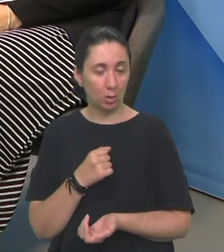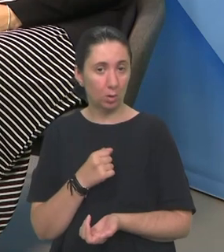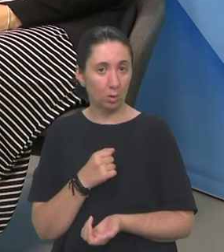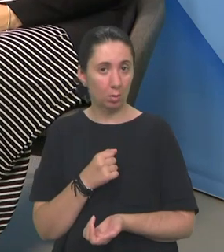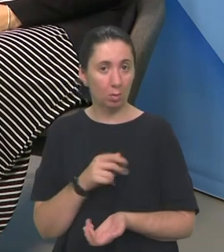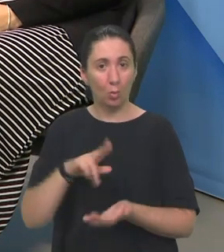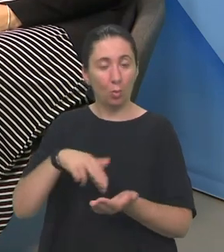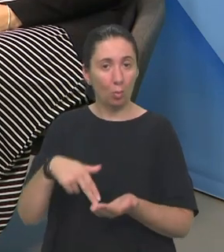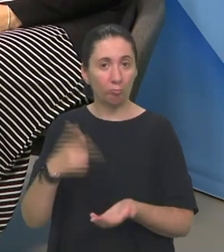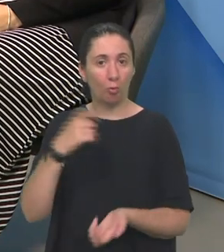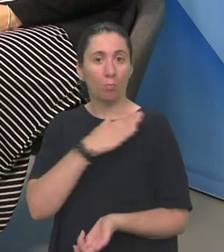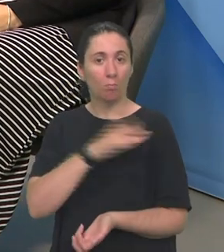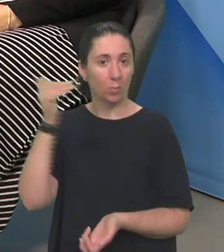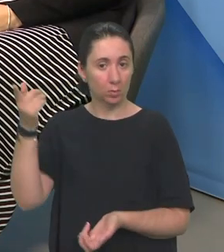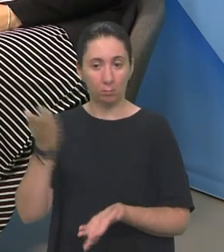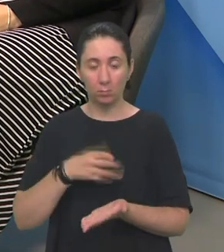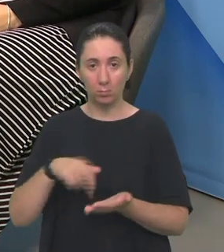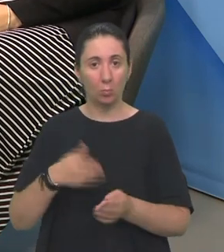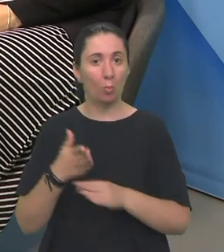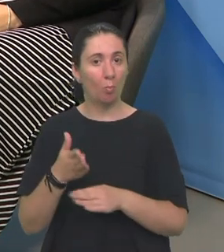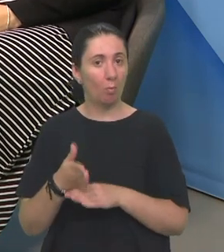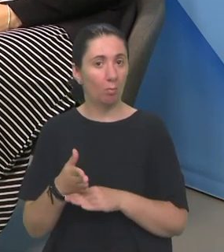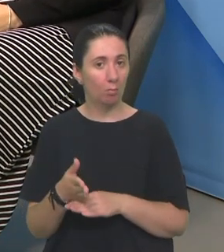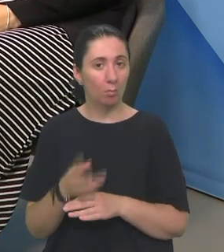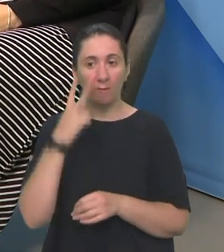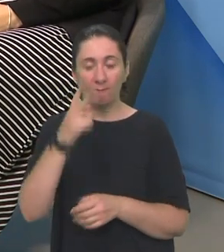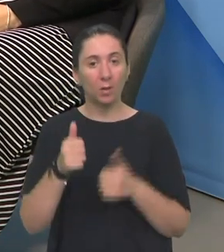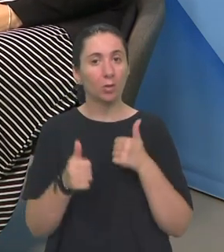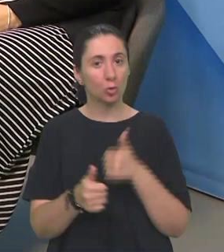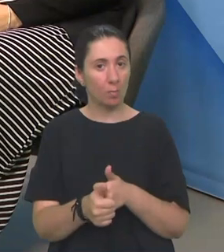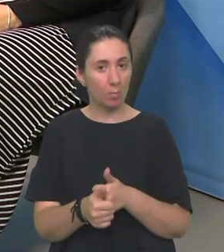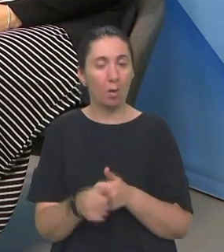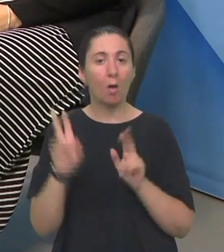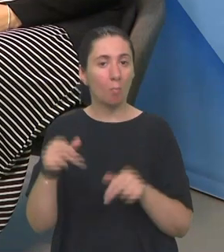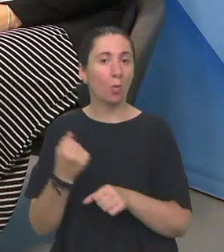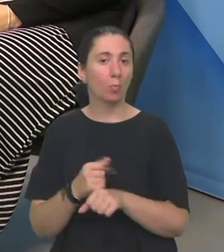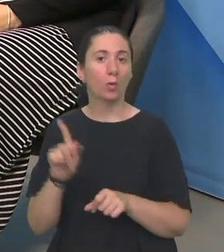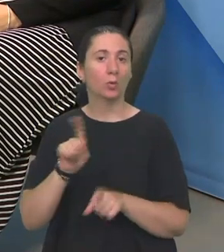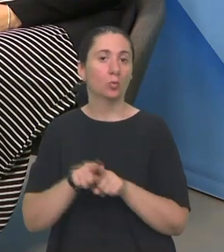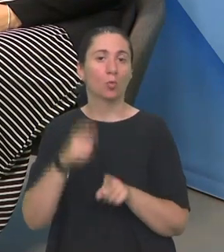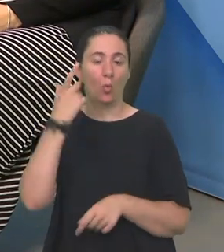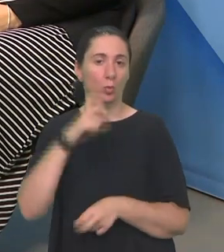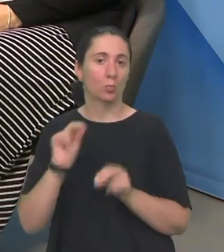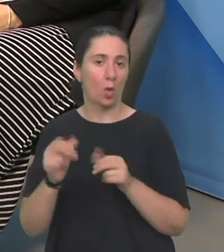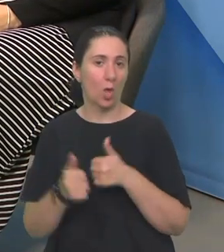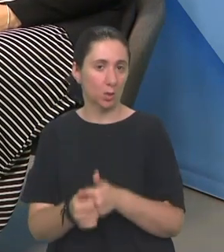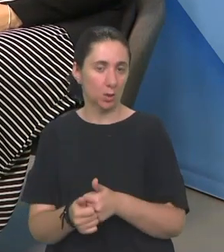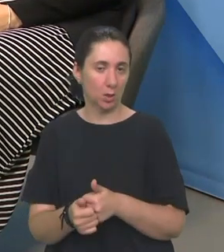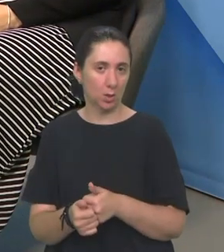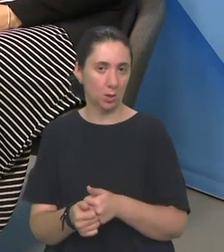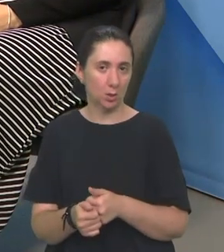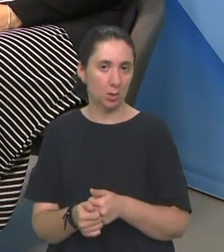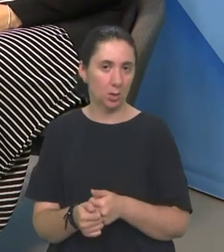ugovore od ministarstva Za obavljanje posla i vidjeće pratnje A mogu raditi i osobnu asistenciju Ok,